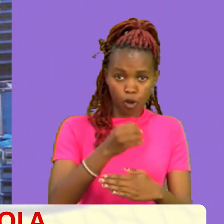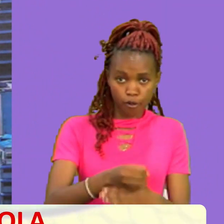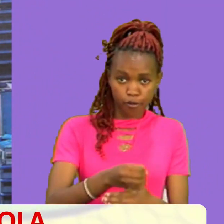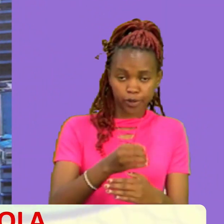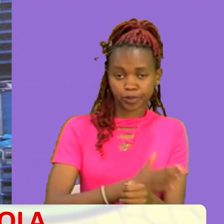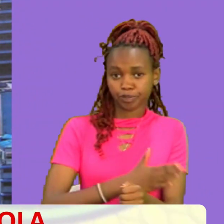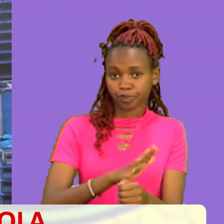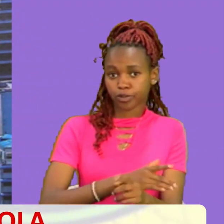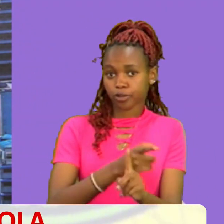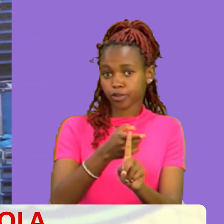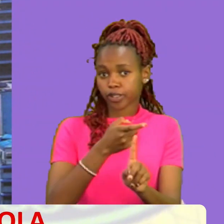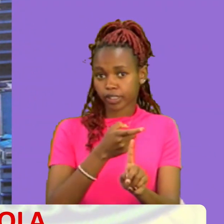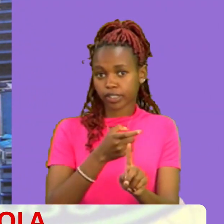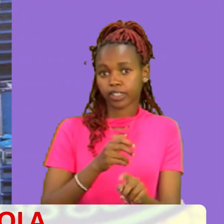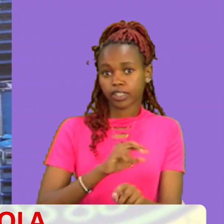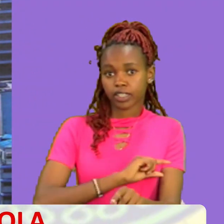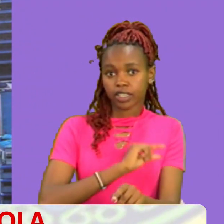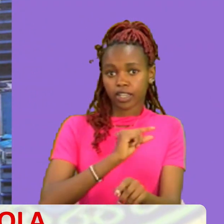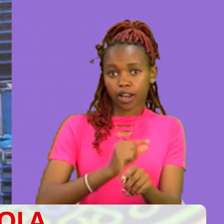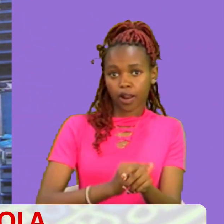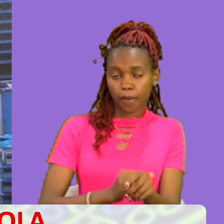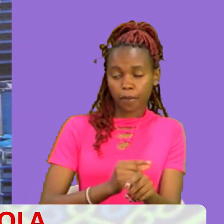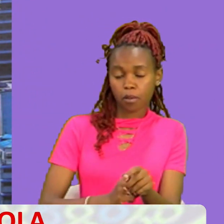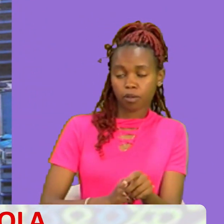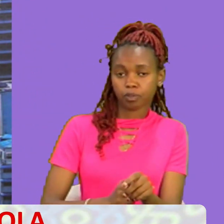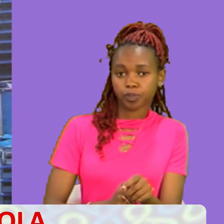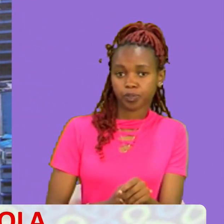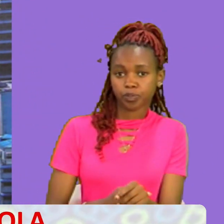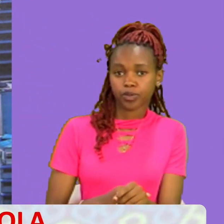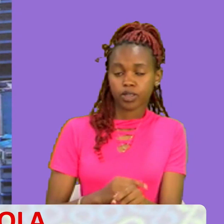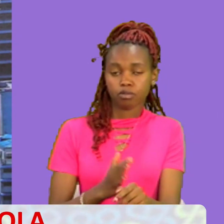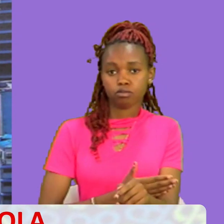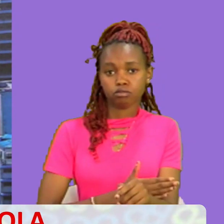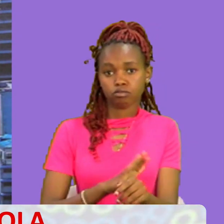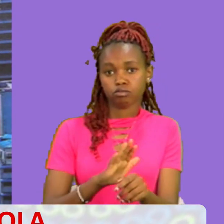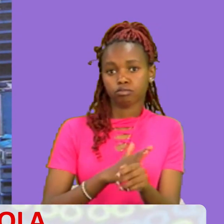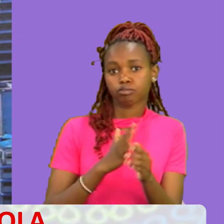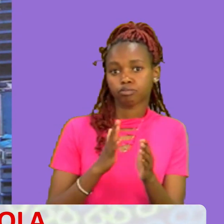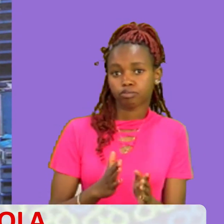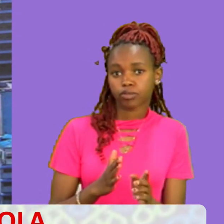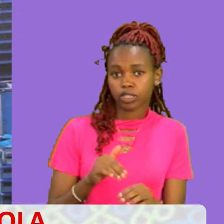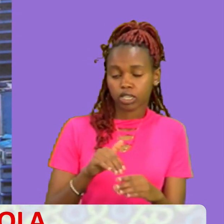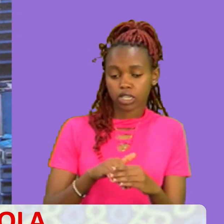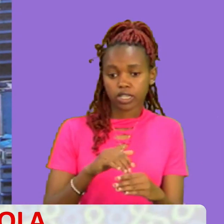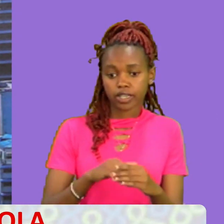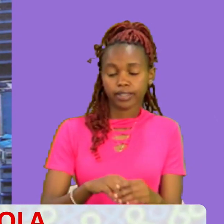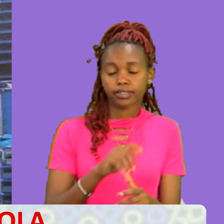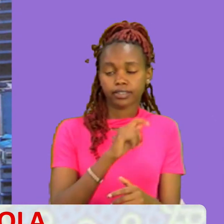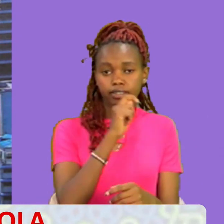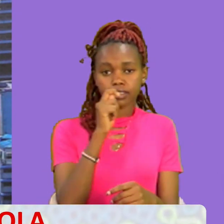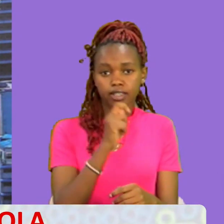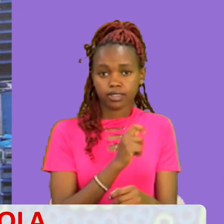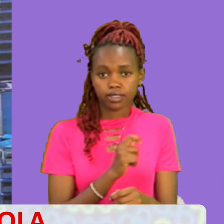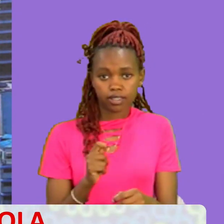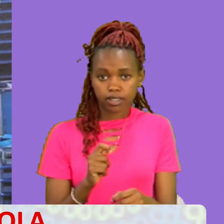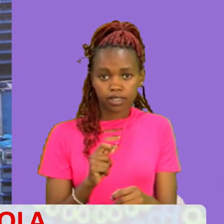Kutoka nema kwa ya gospel hapa muji wa Dar Slam Tanzania Ni kwa ya